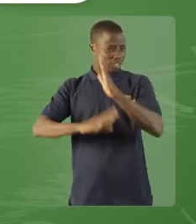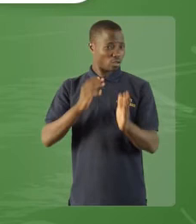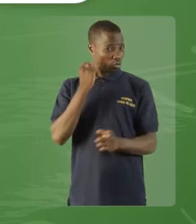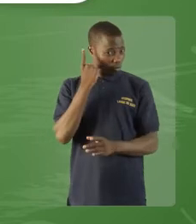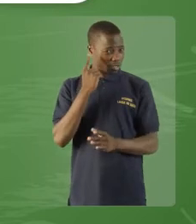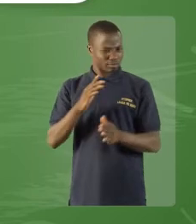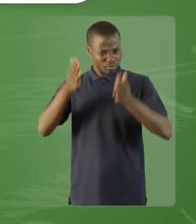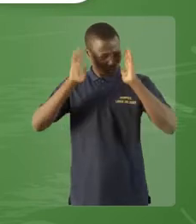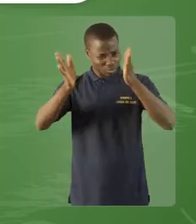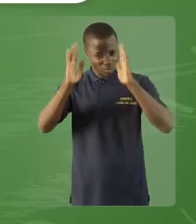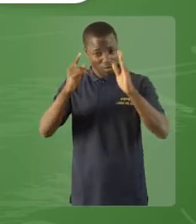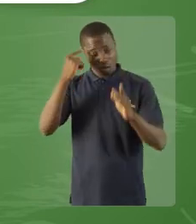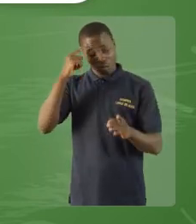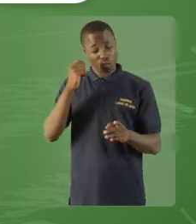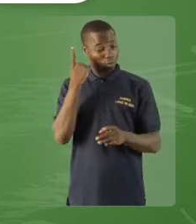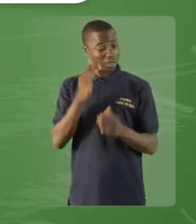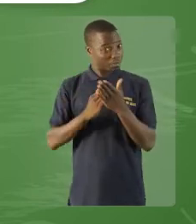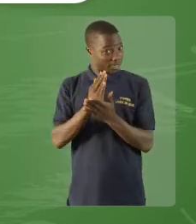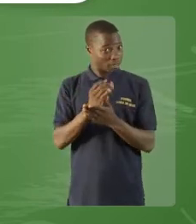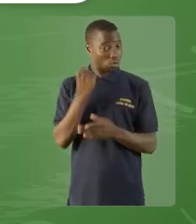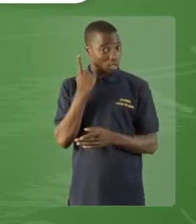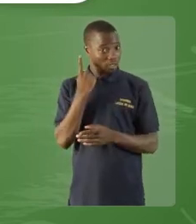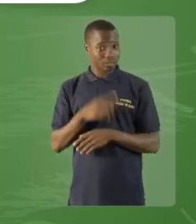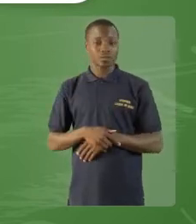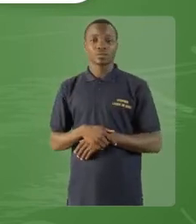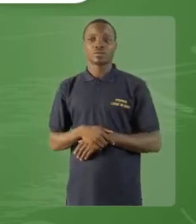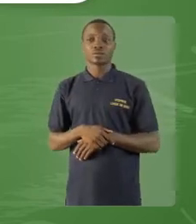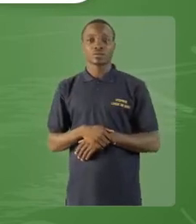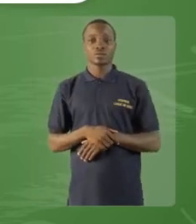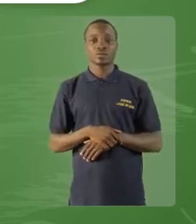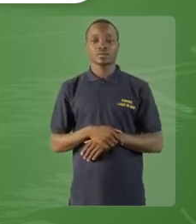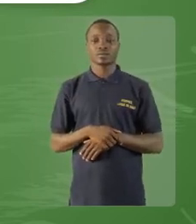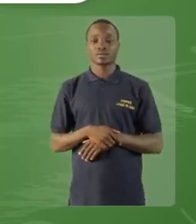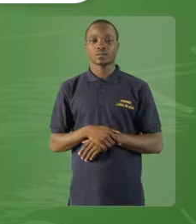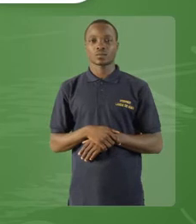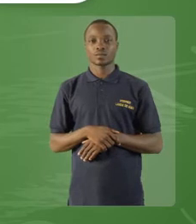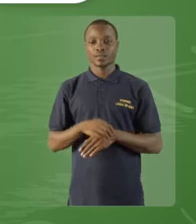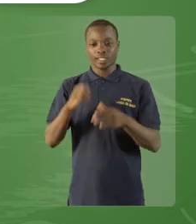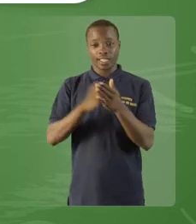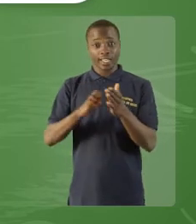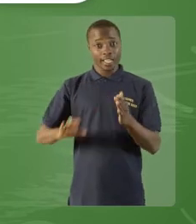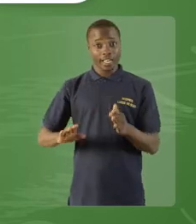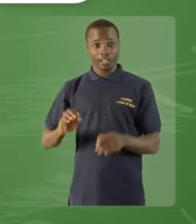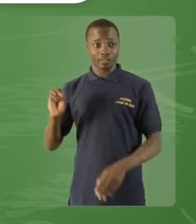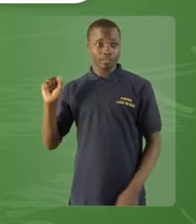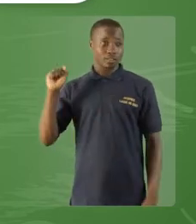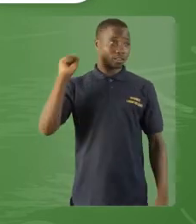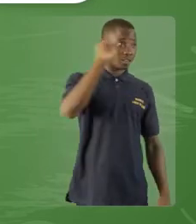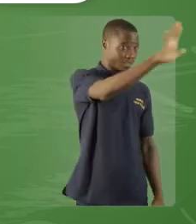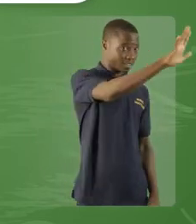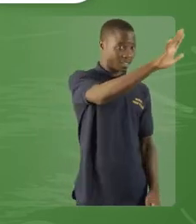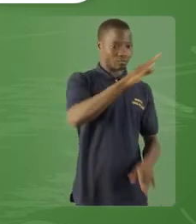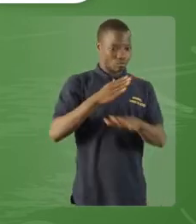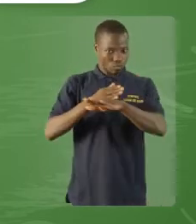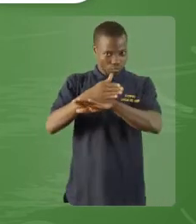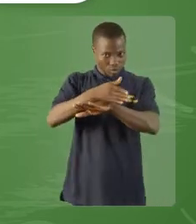Après votre lecture silencieuse, je vais vous la lire à haute voix. Vous